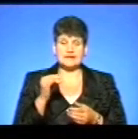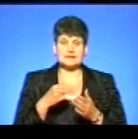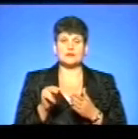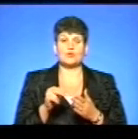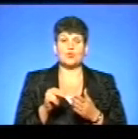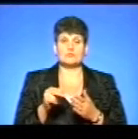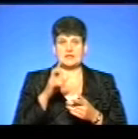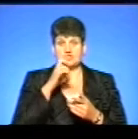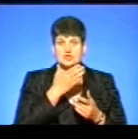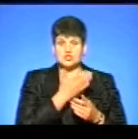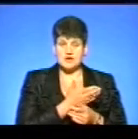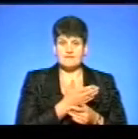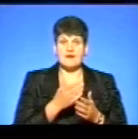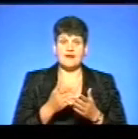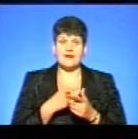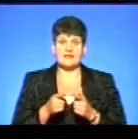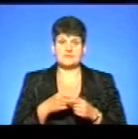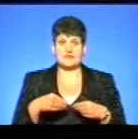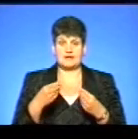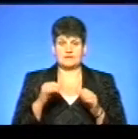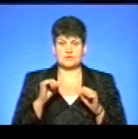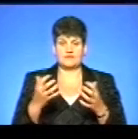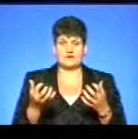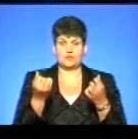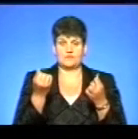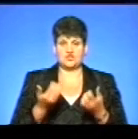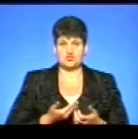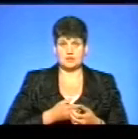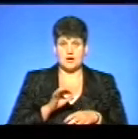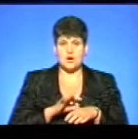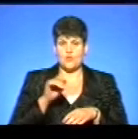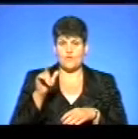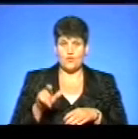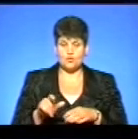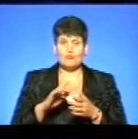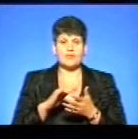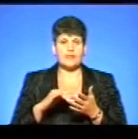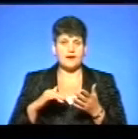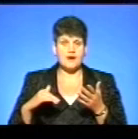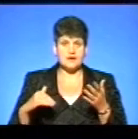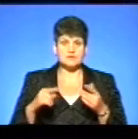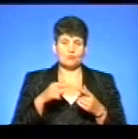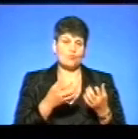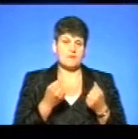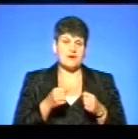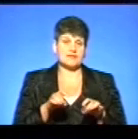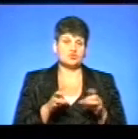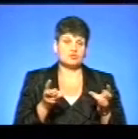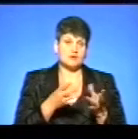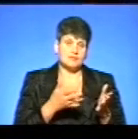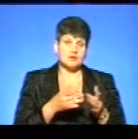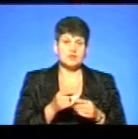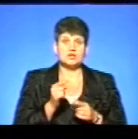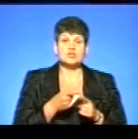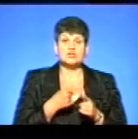на німі держави, але ми даємо змогу врятувати життя тому хворому. Далі вже після того, далі йому приймати рішення, чи йому там,